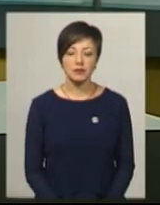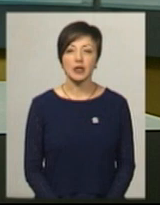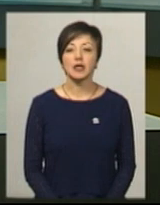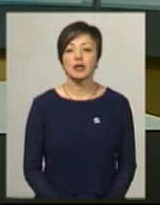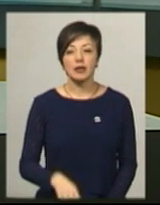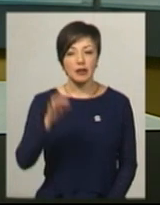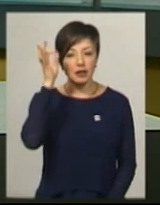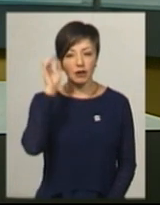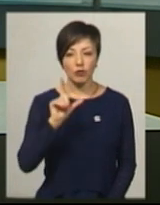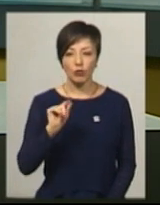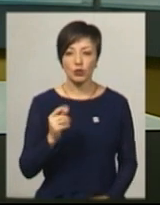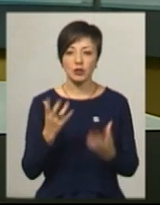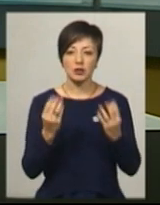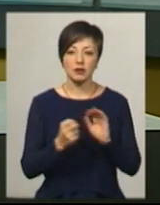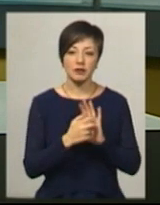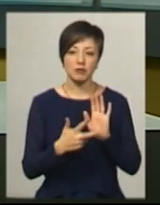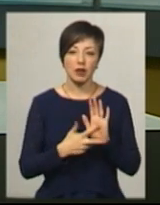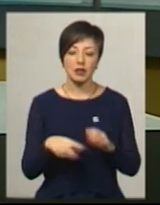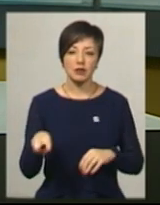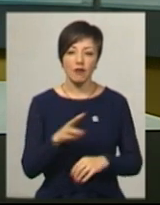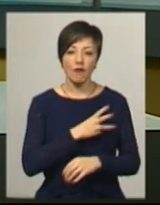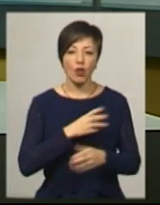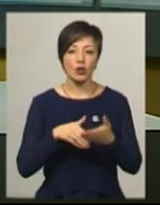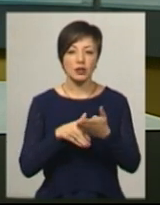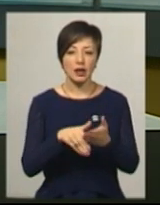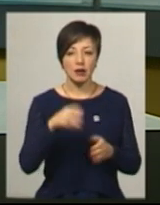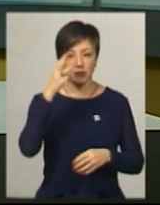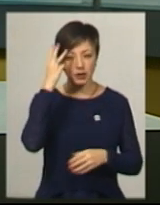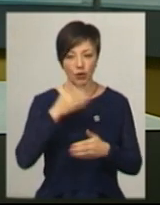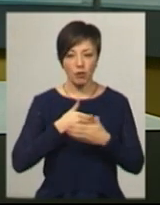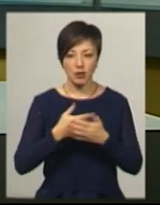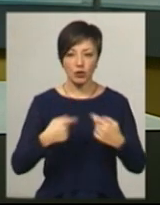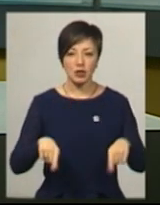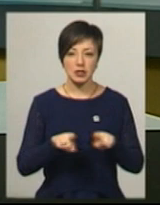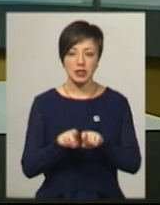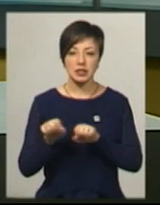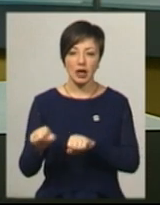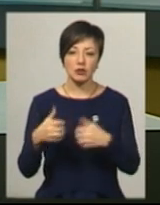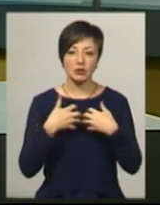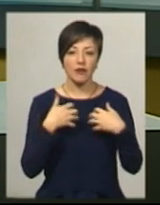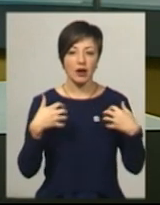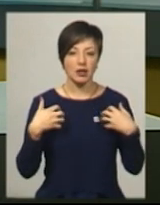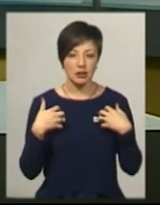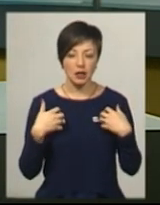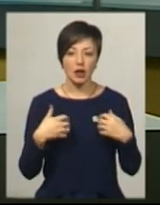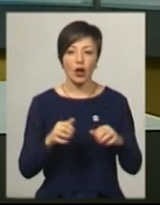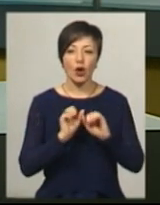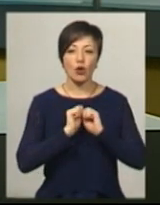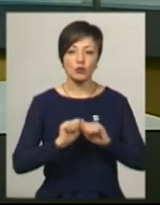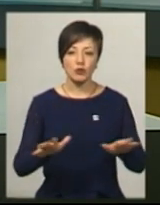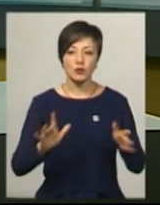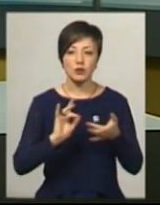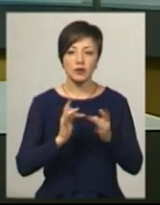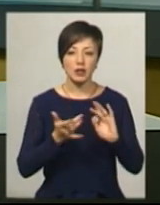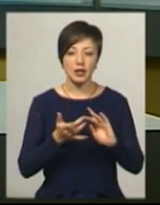Нагадаю, у понеділок, 18 листопада, волонтери Хмельницької громадської організації «Захисту тварин в рятуй життя» розповсюдили у